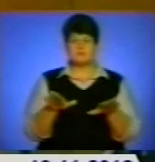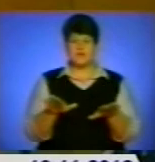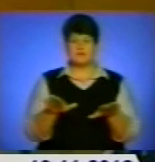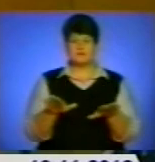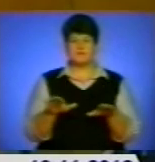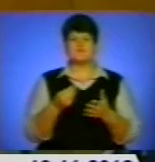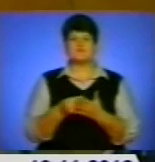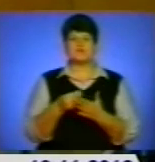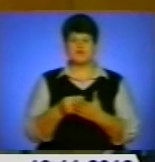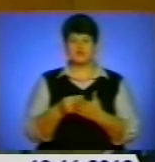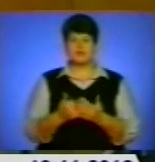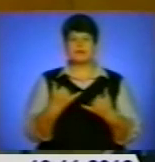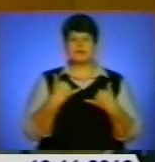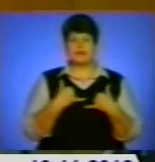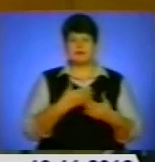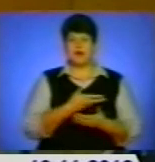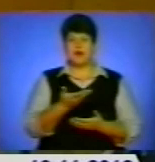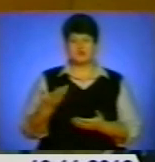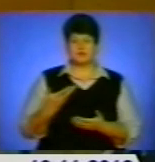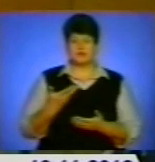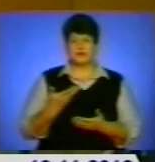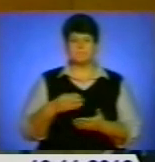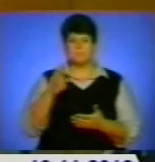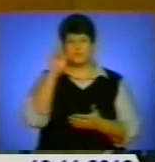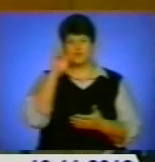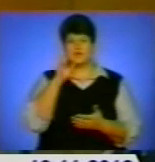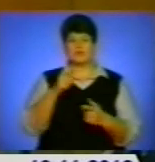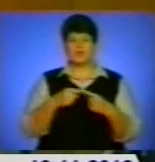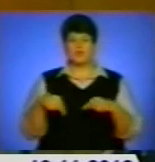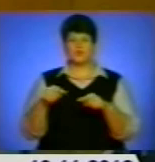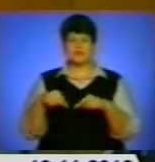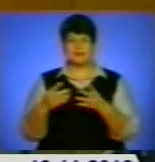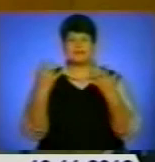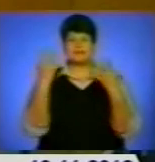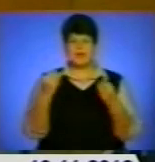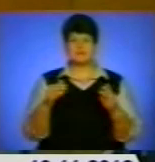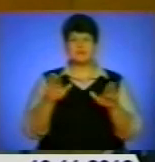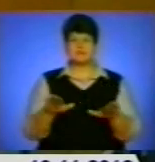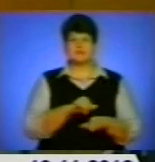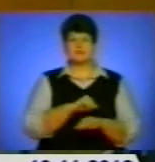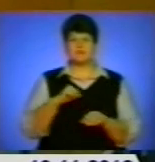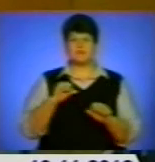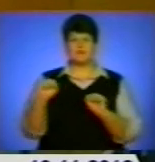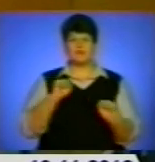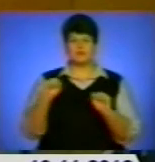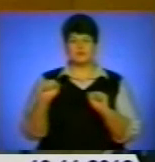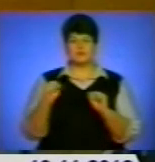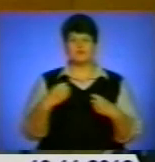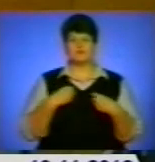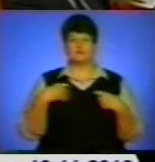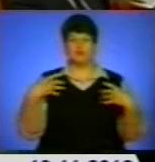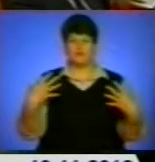фінансування для наших бюджетних установ, день місцевого самоврядування святкувати перед Кабінетом